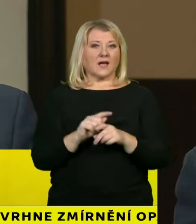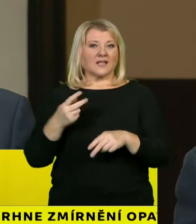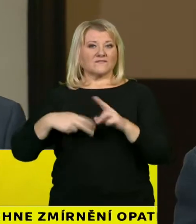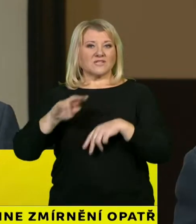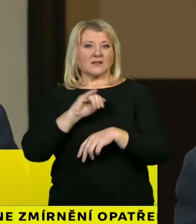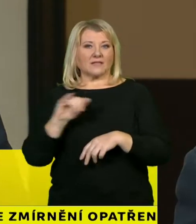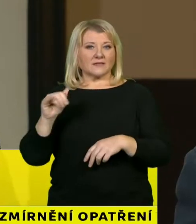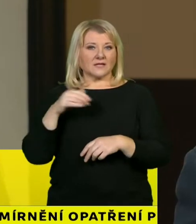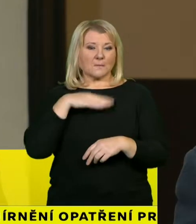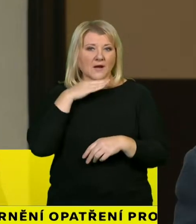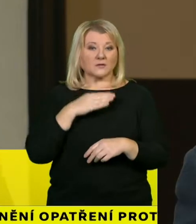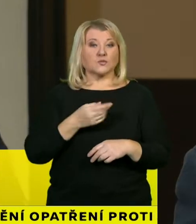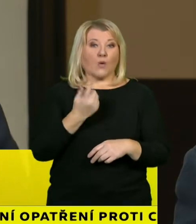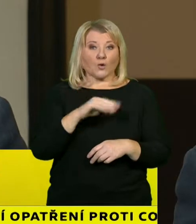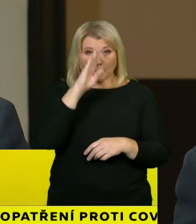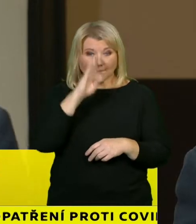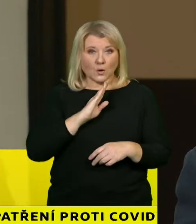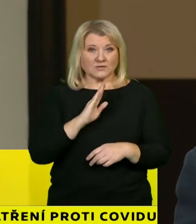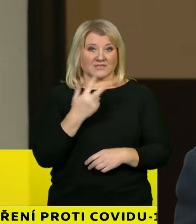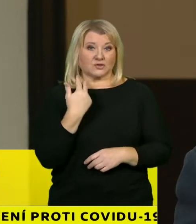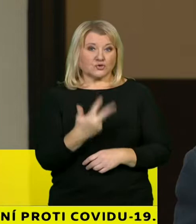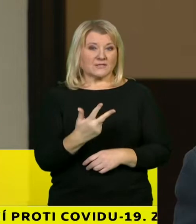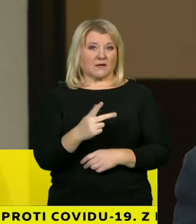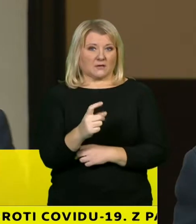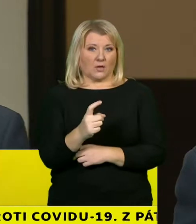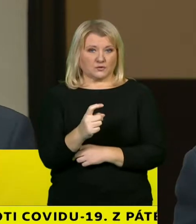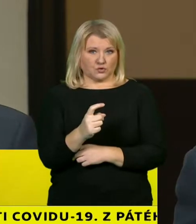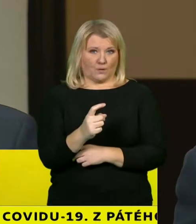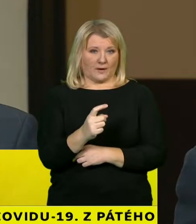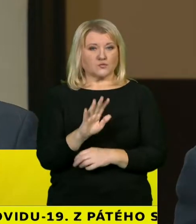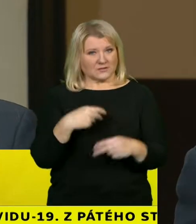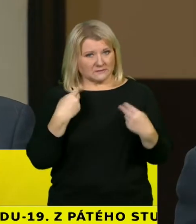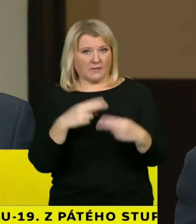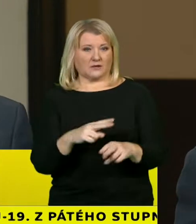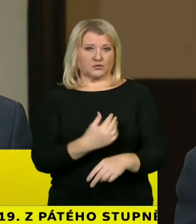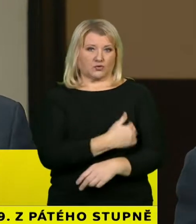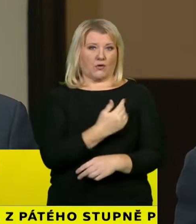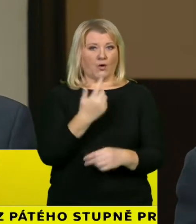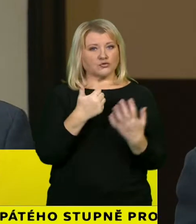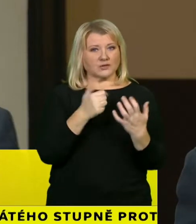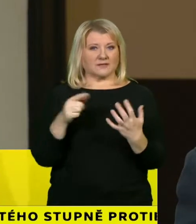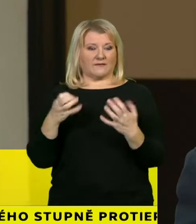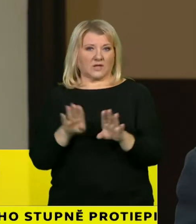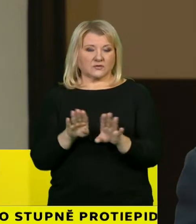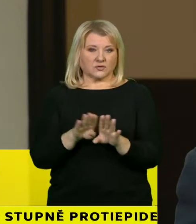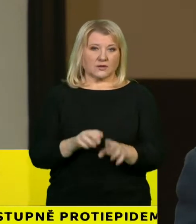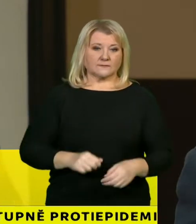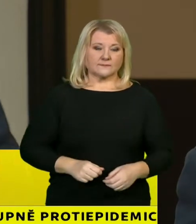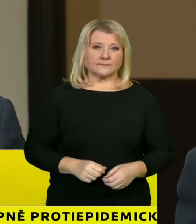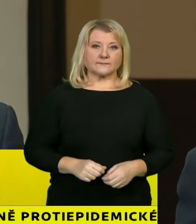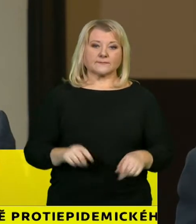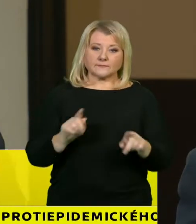bude od pondělí 30. listopadu 2020. Častokrát se ptáte,